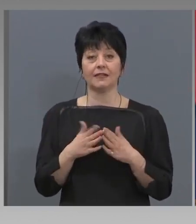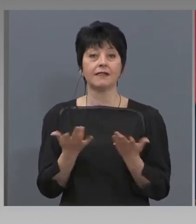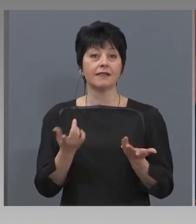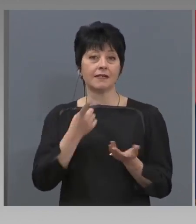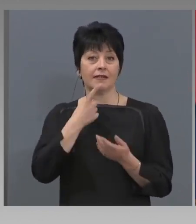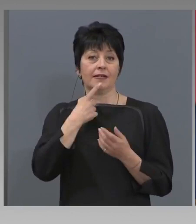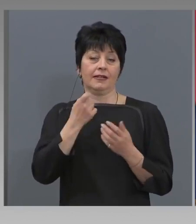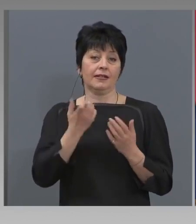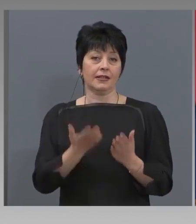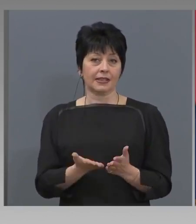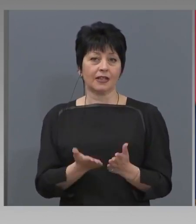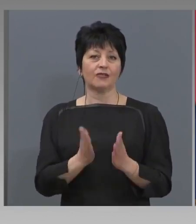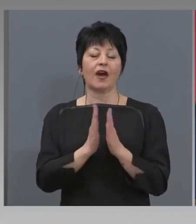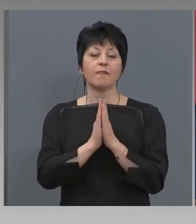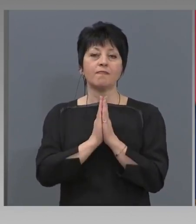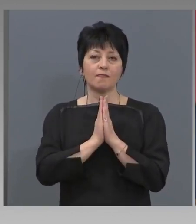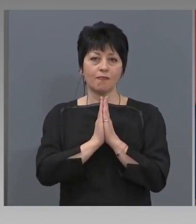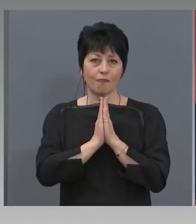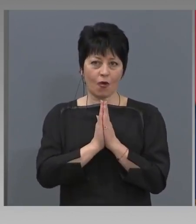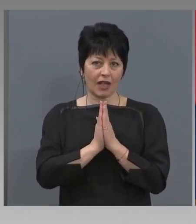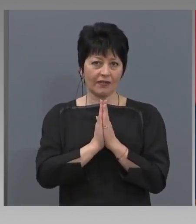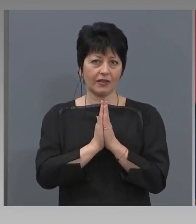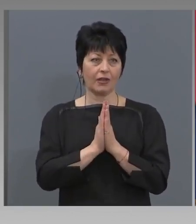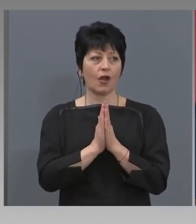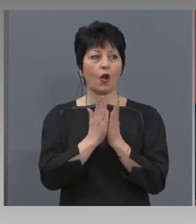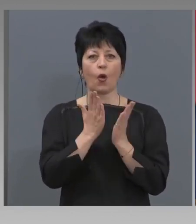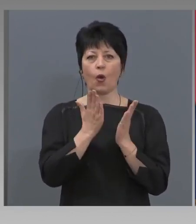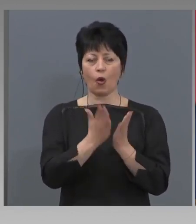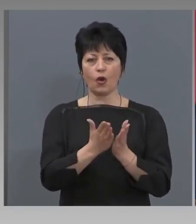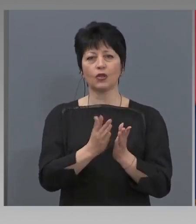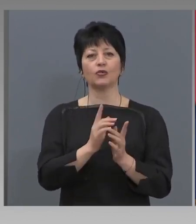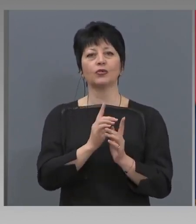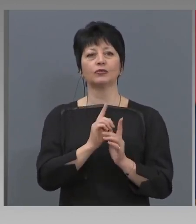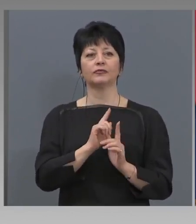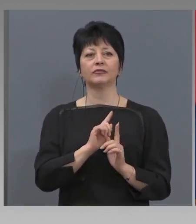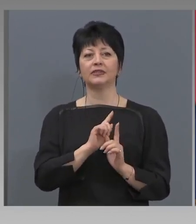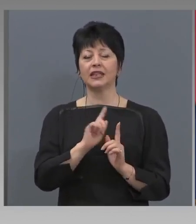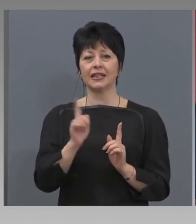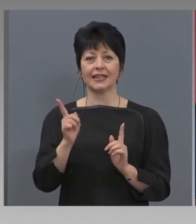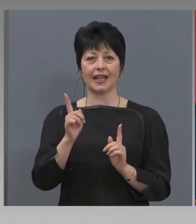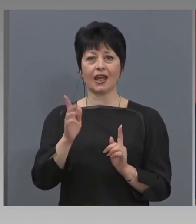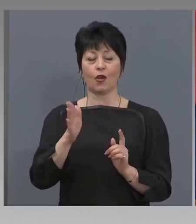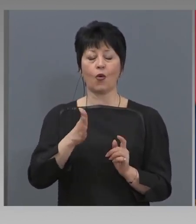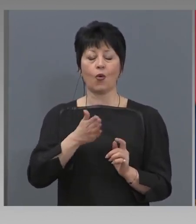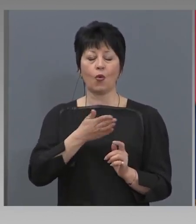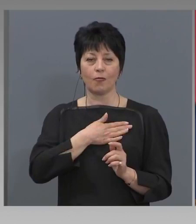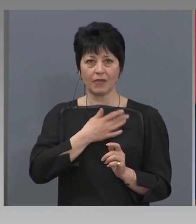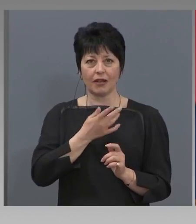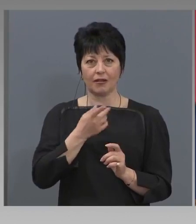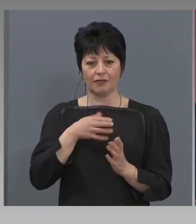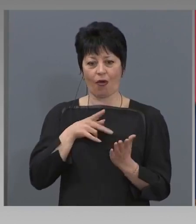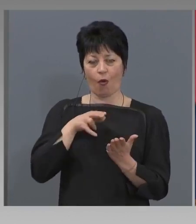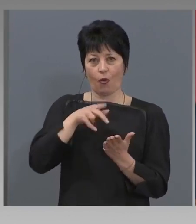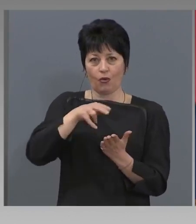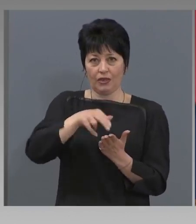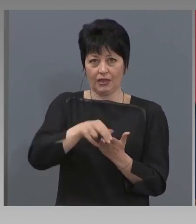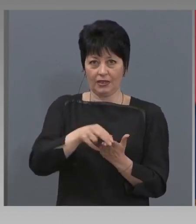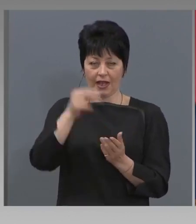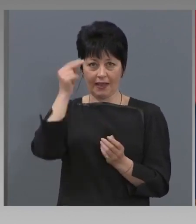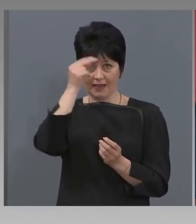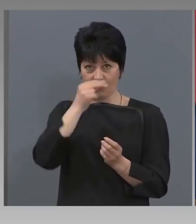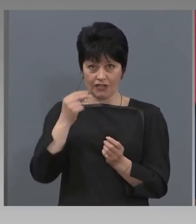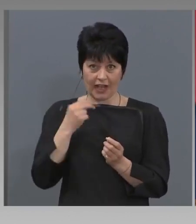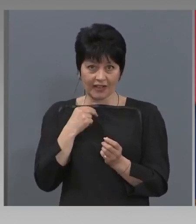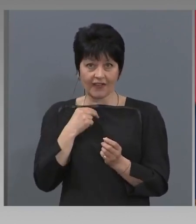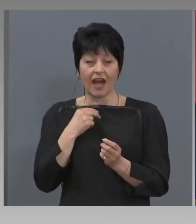затова, моля ви, който не умира да отиде в църква, да го